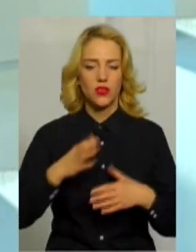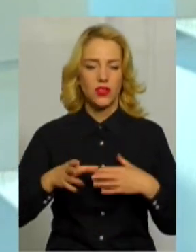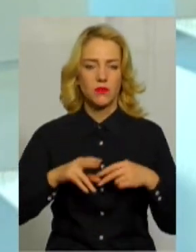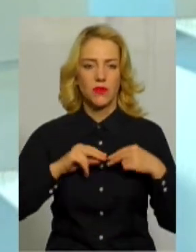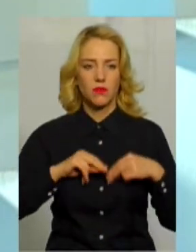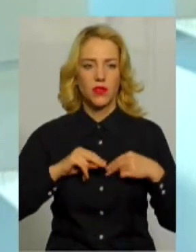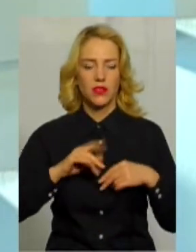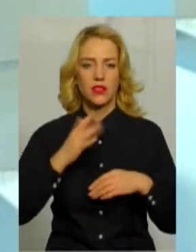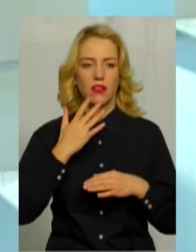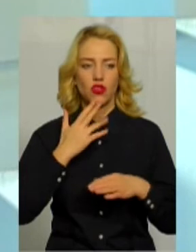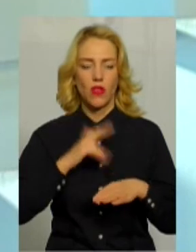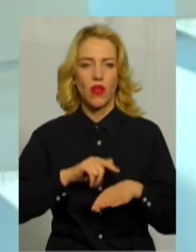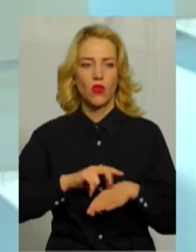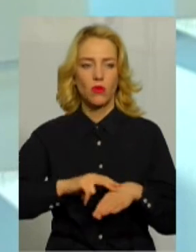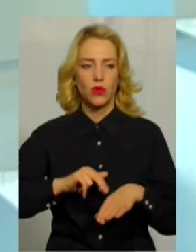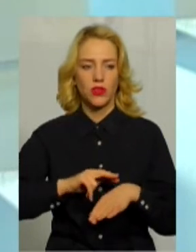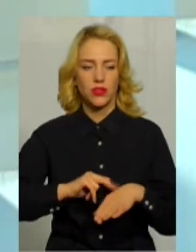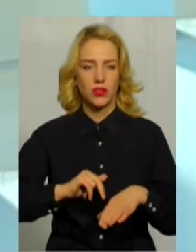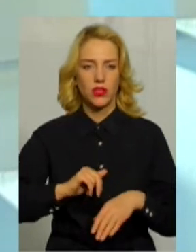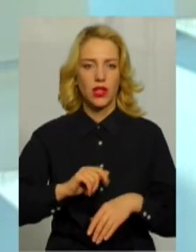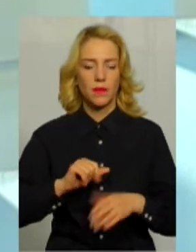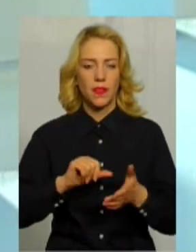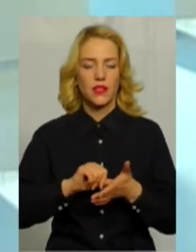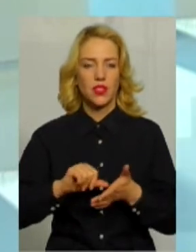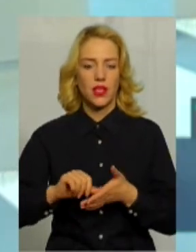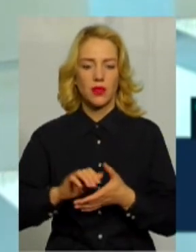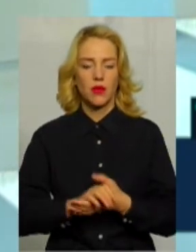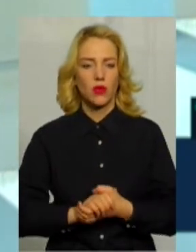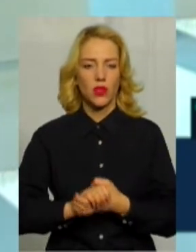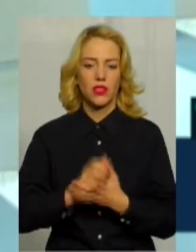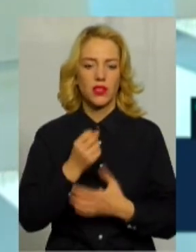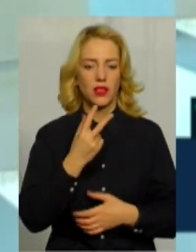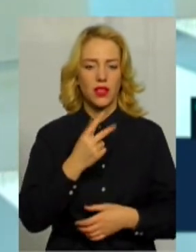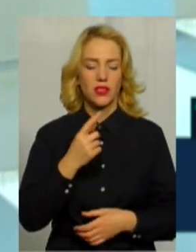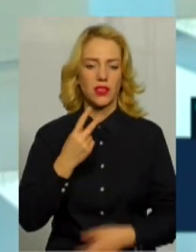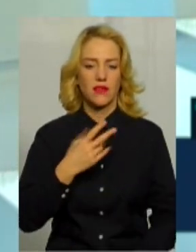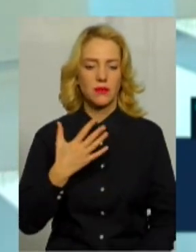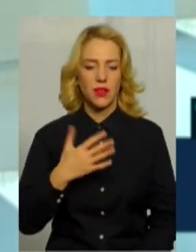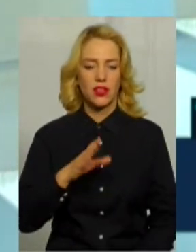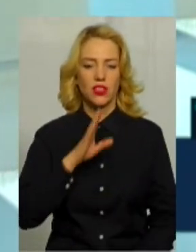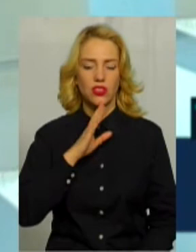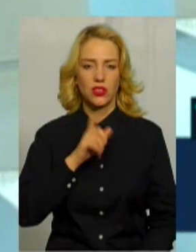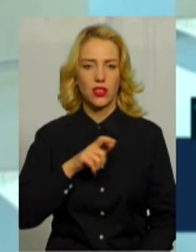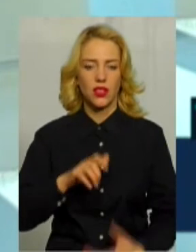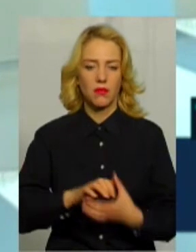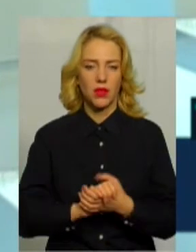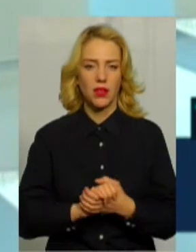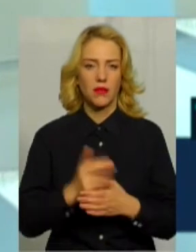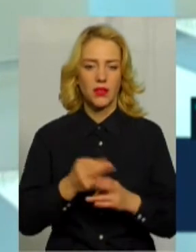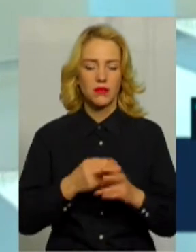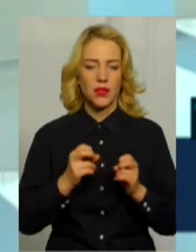національною поліцією, з членами коаліції 1325 «Жінки і мир безпека», тому що цей проєкт саме